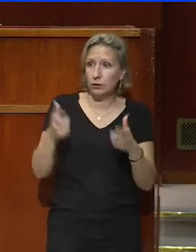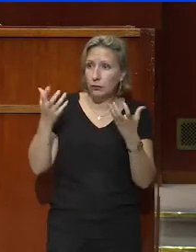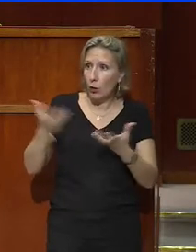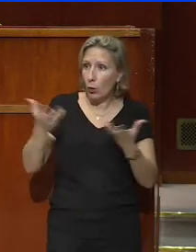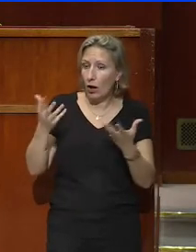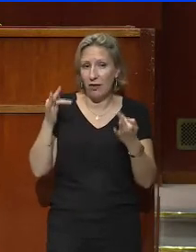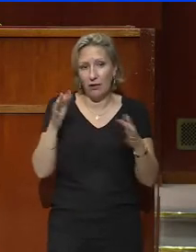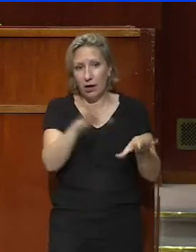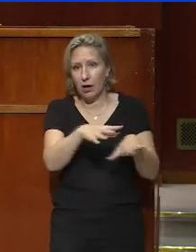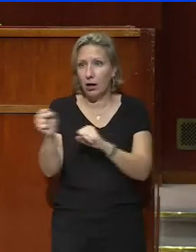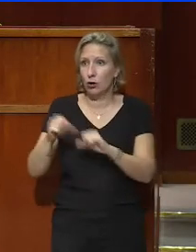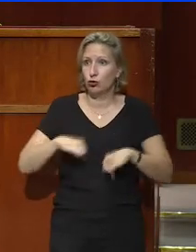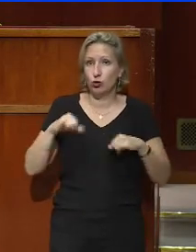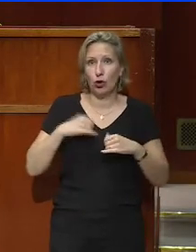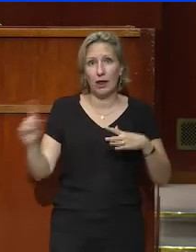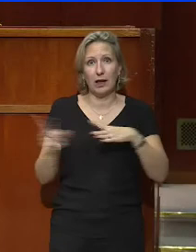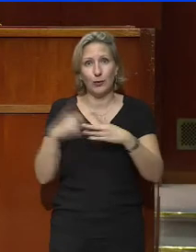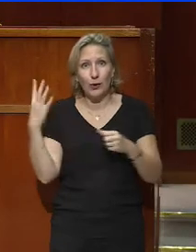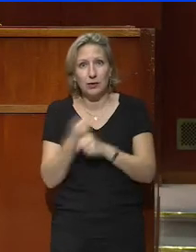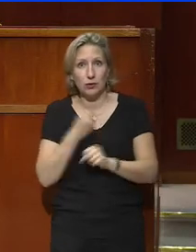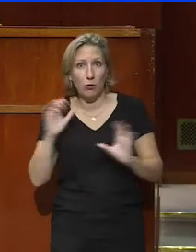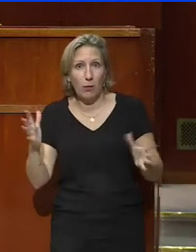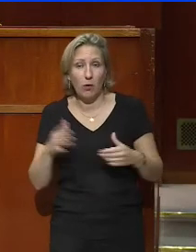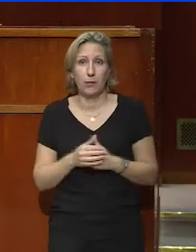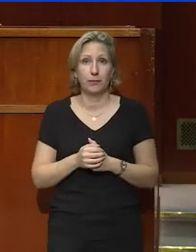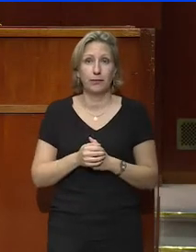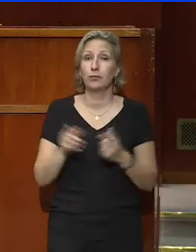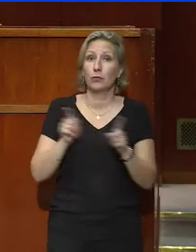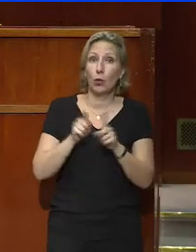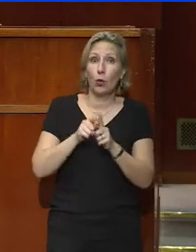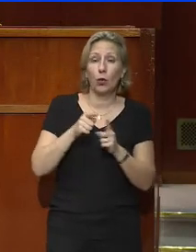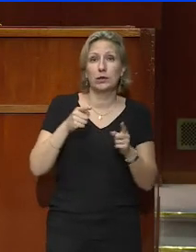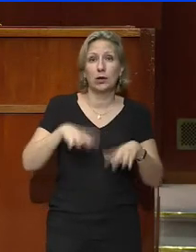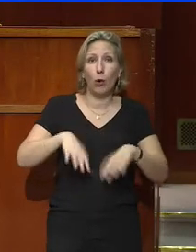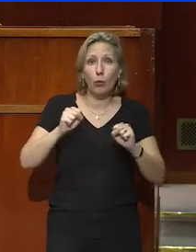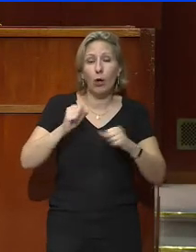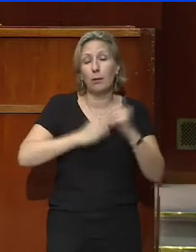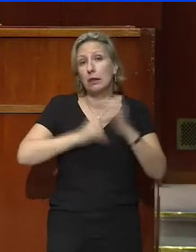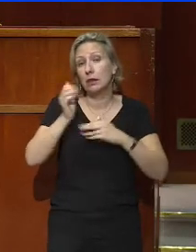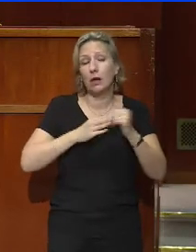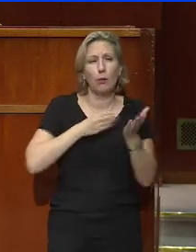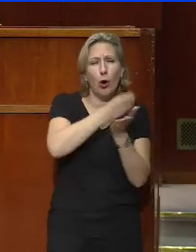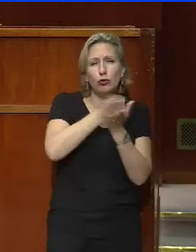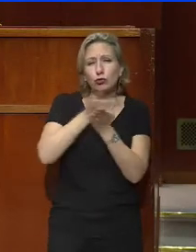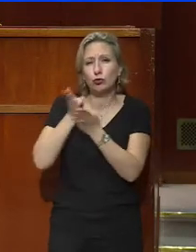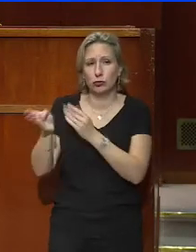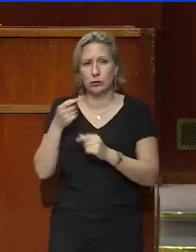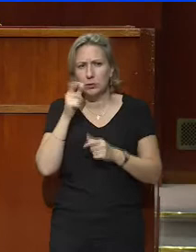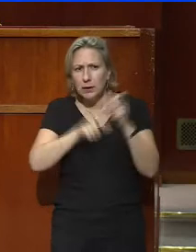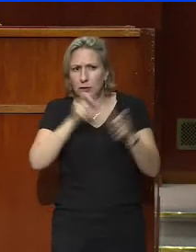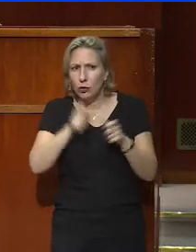réussir l'intégration des jeunes, connaître les emplois, les métiers, les branches dans lesquelles les travailleurs en situation de handicap sont les plus présents,